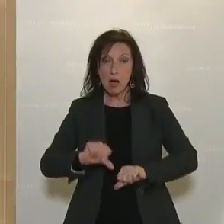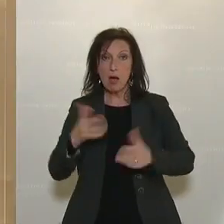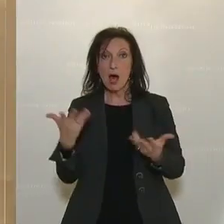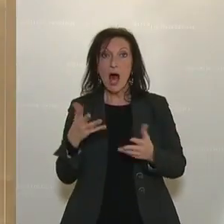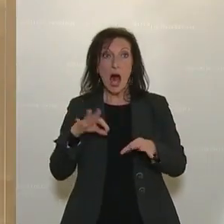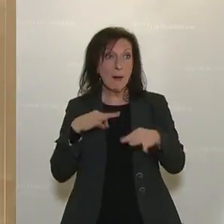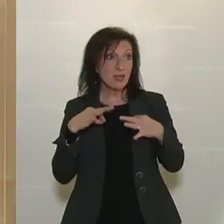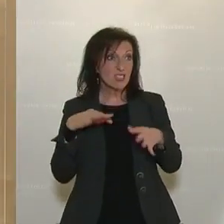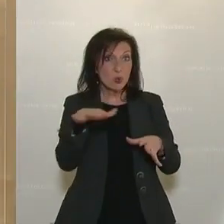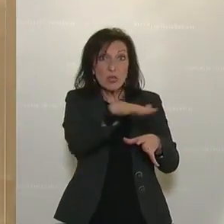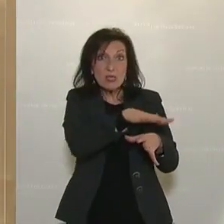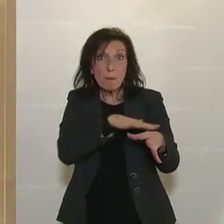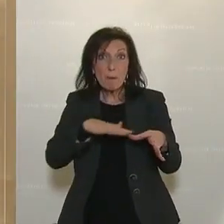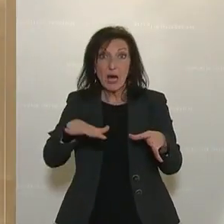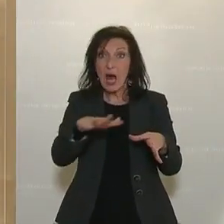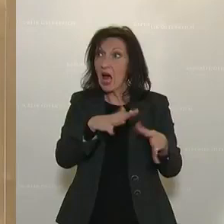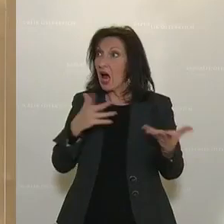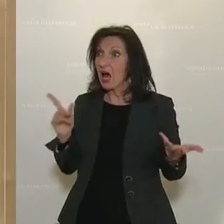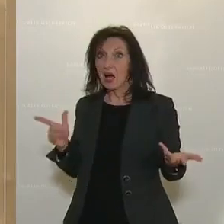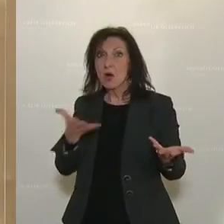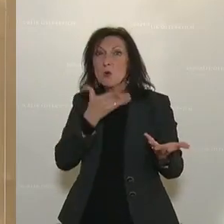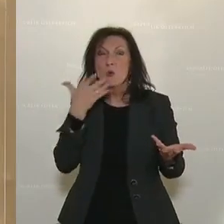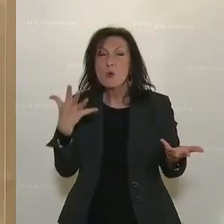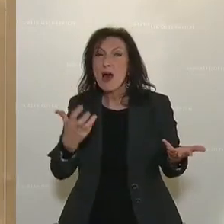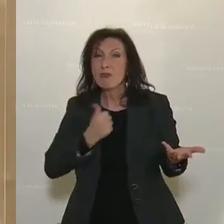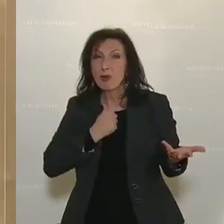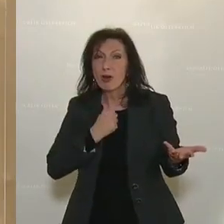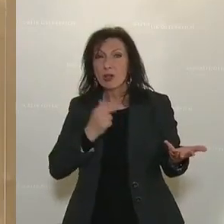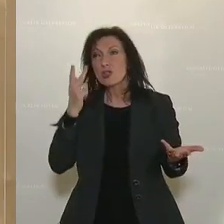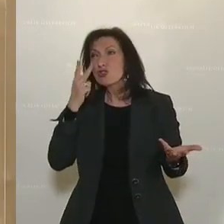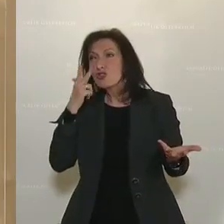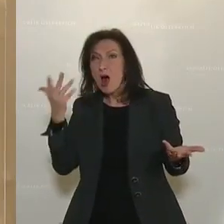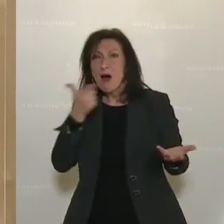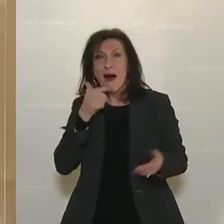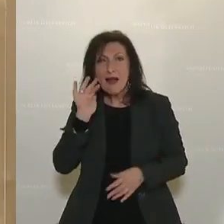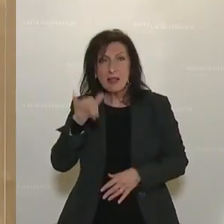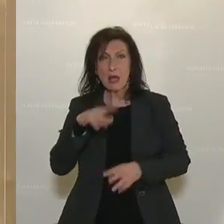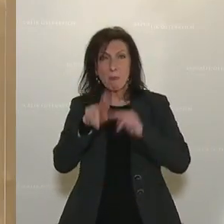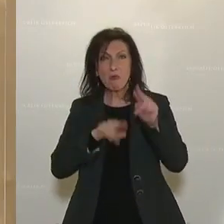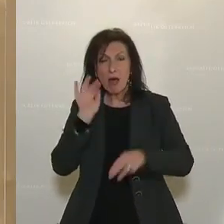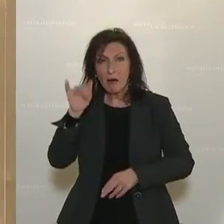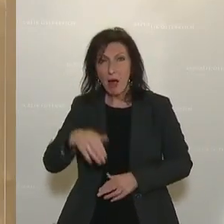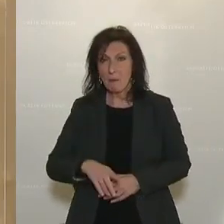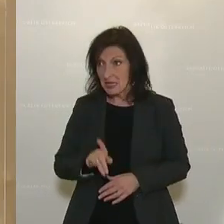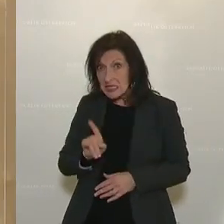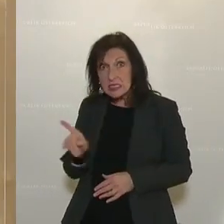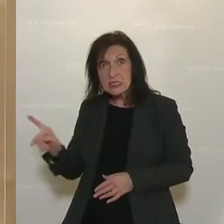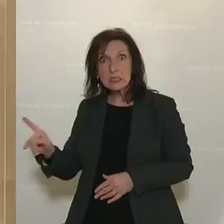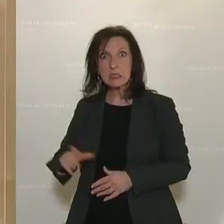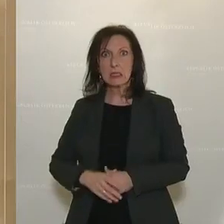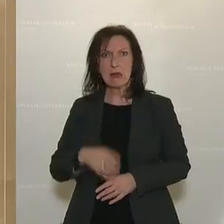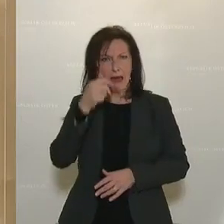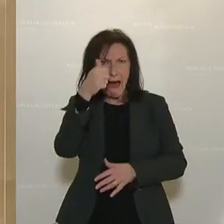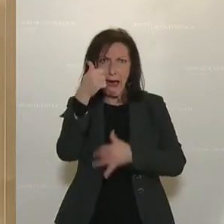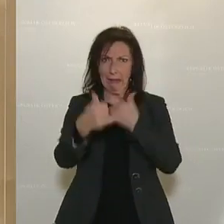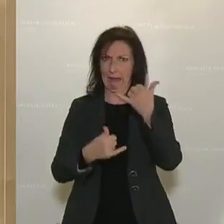irgendwelche messbaren Erfolge erzielen würden. Schauen Sie sich an, was in den Alten- und Pflegeheimen passiert, nachdem Sie gut ein